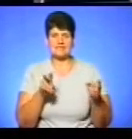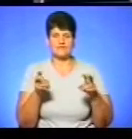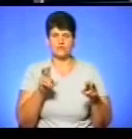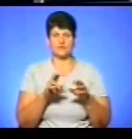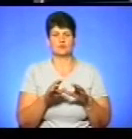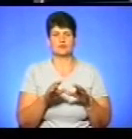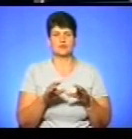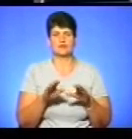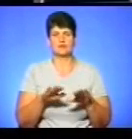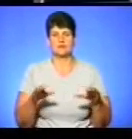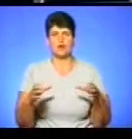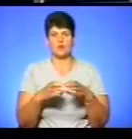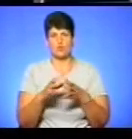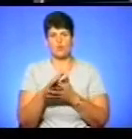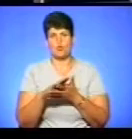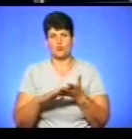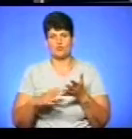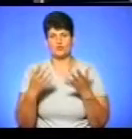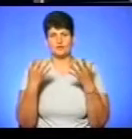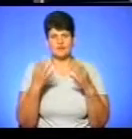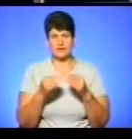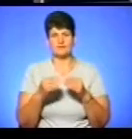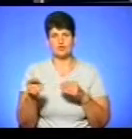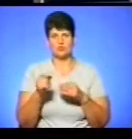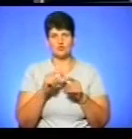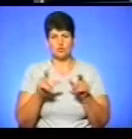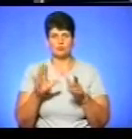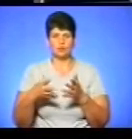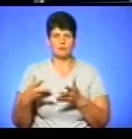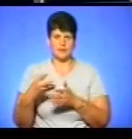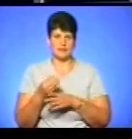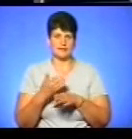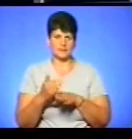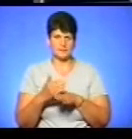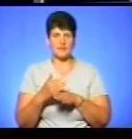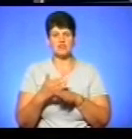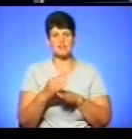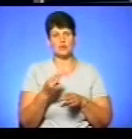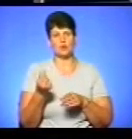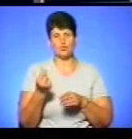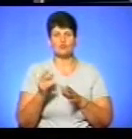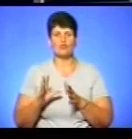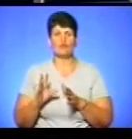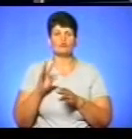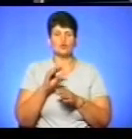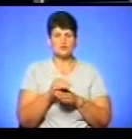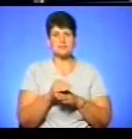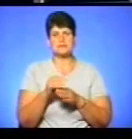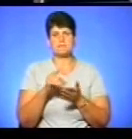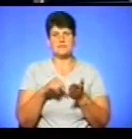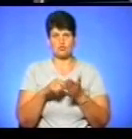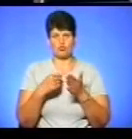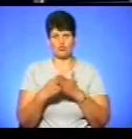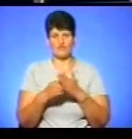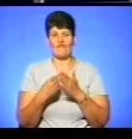груп продовженого дня у тернопільських школах батьки платитимуть частково. Ще частину коштів вноситимуть із міського бюджету.